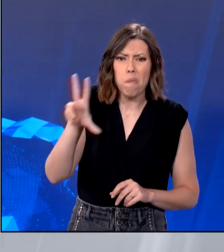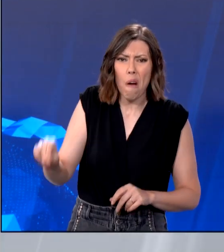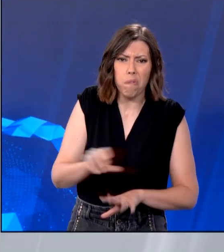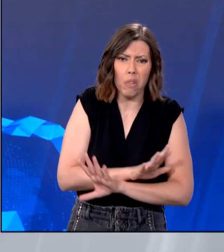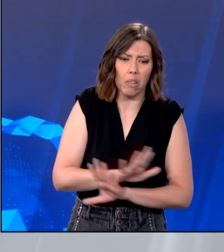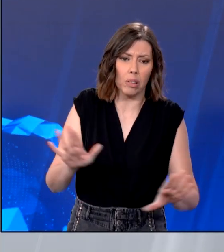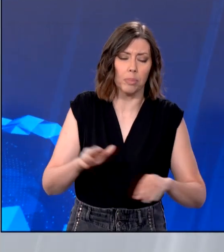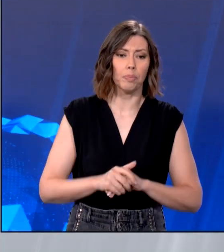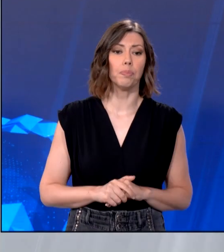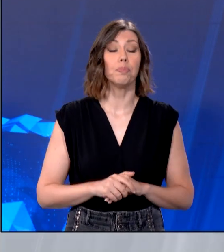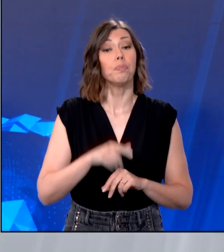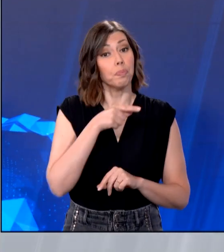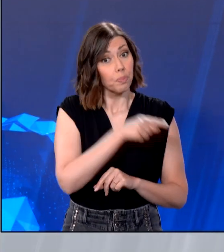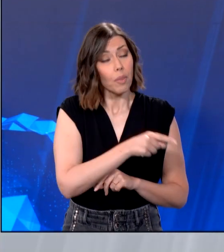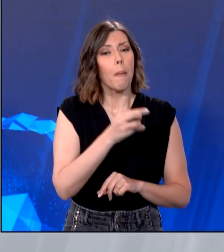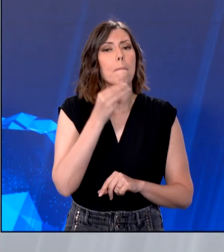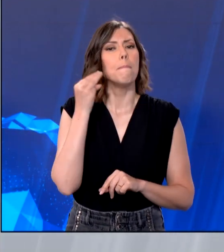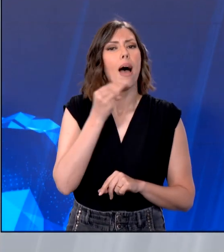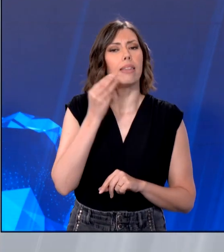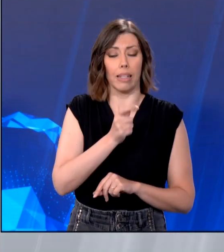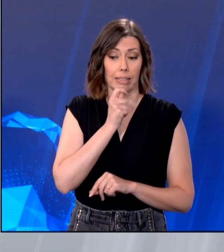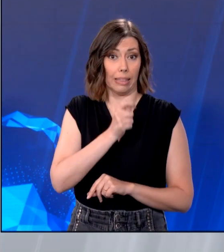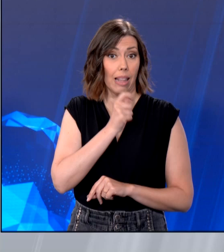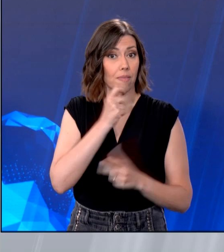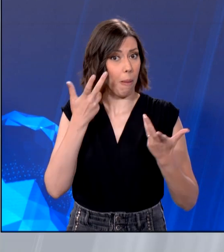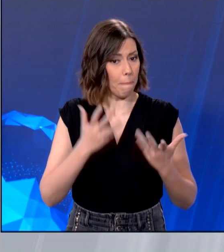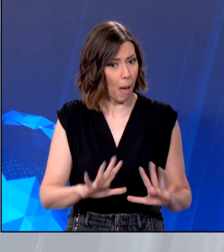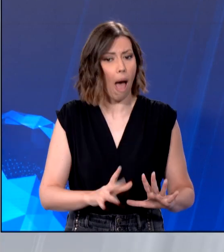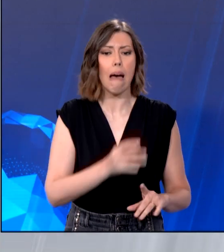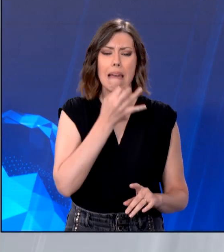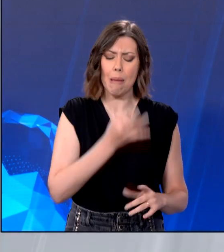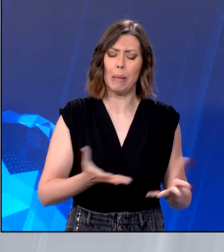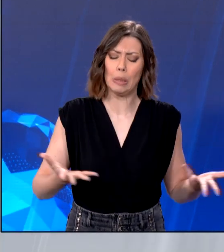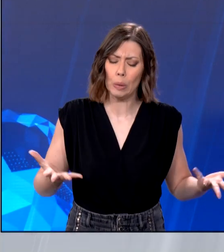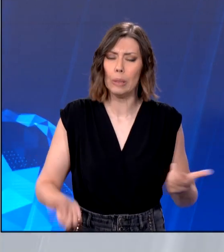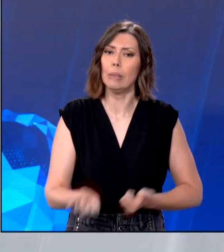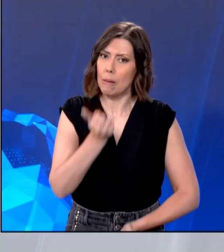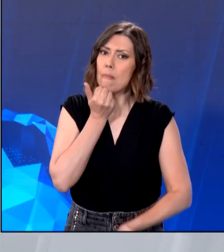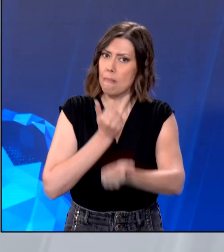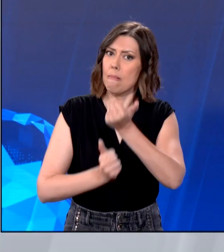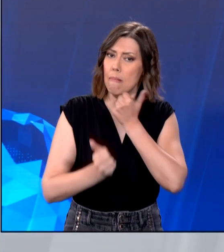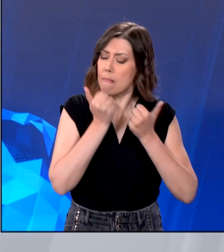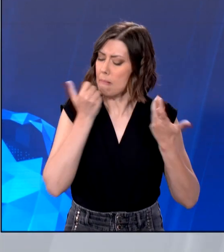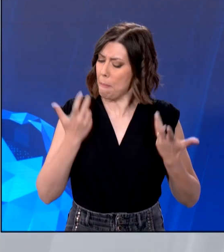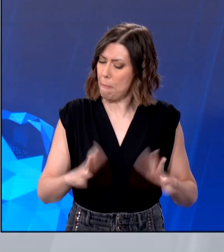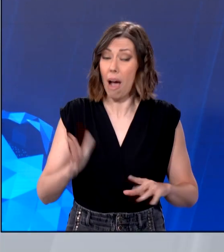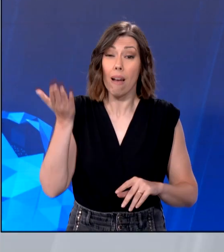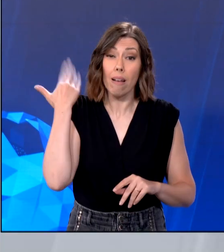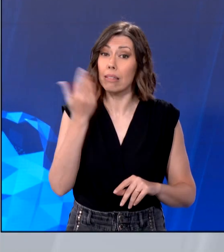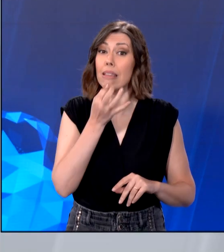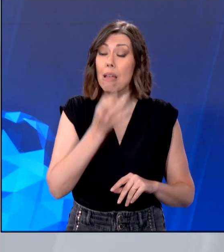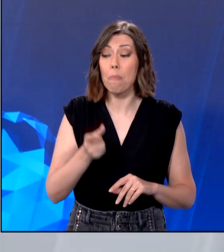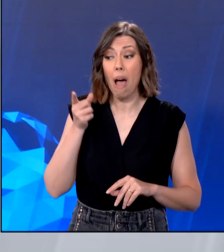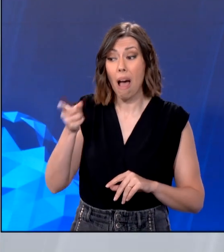Την ίδια ώρα, σε συνέντευξή τους στο NBC, ο Αμερικανός πρόεδρος παραδέχτηκε πως έκανε λάθος, όταν είπε πως ήταν καιρός ο Τραμπ